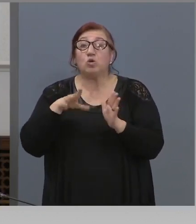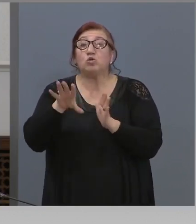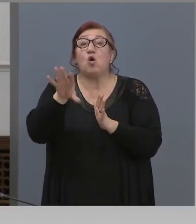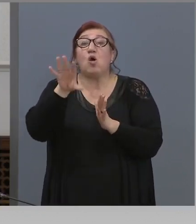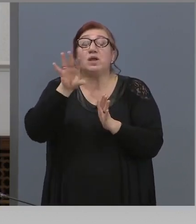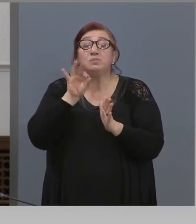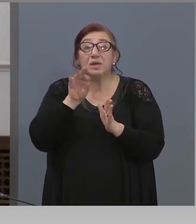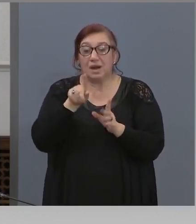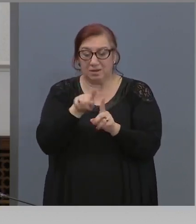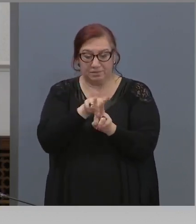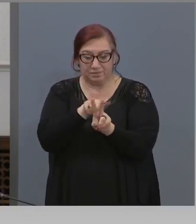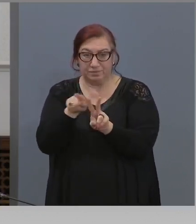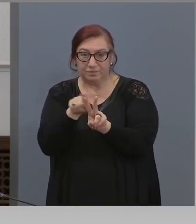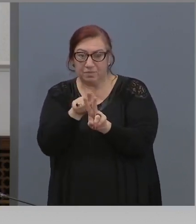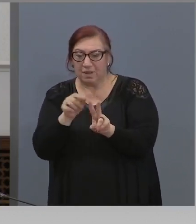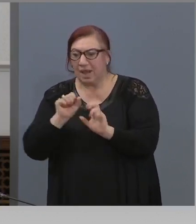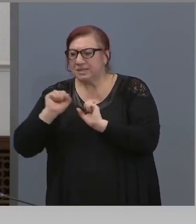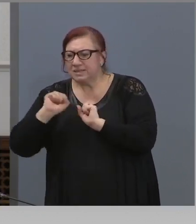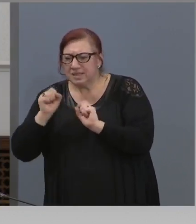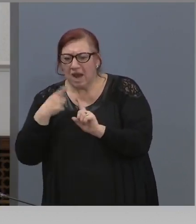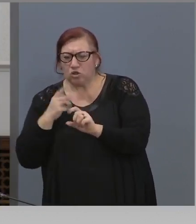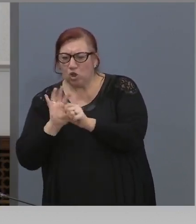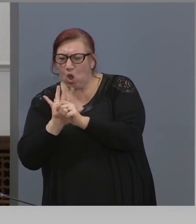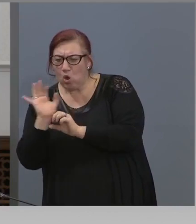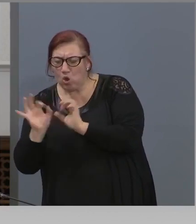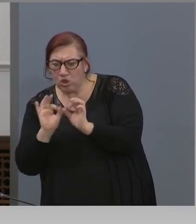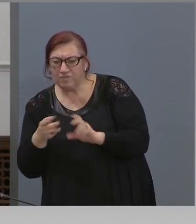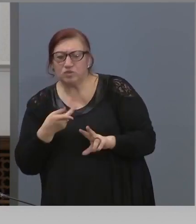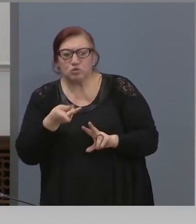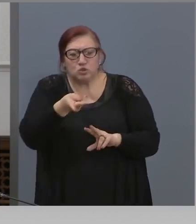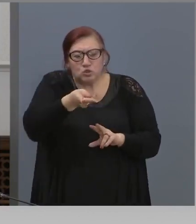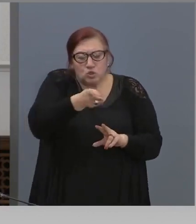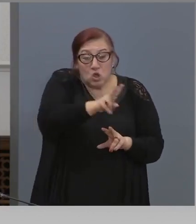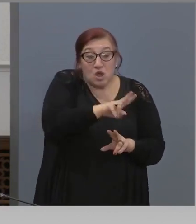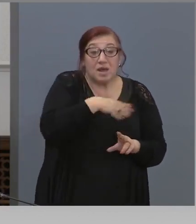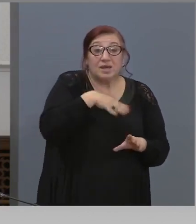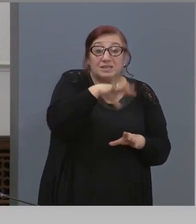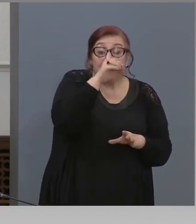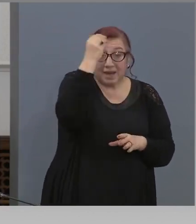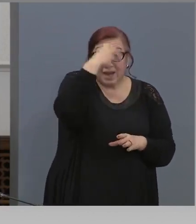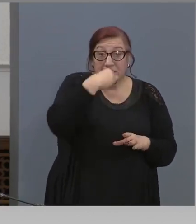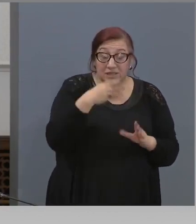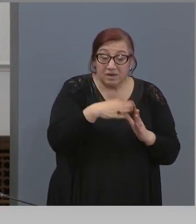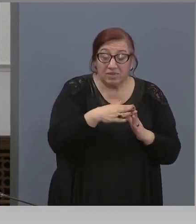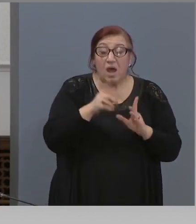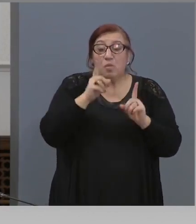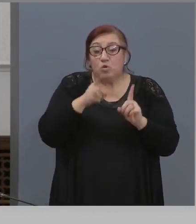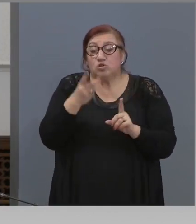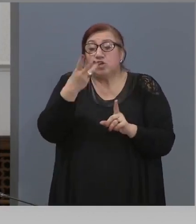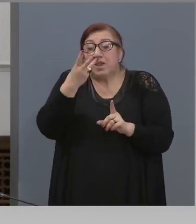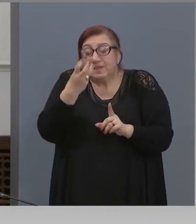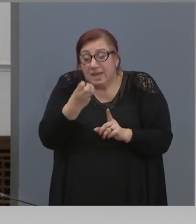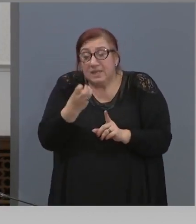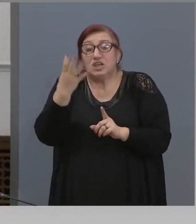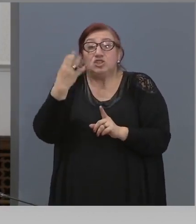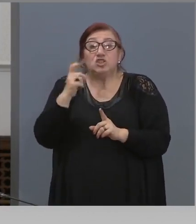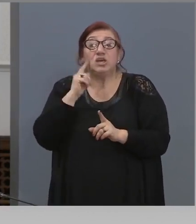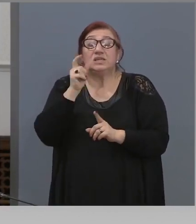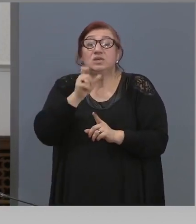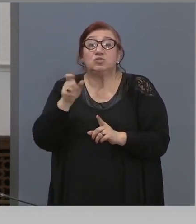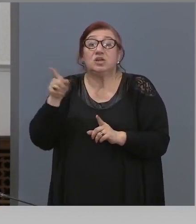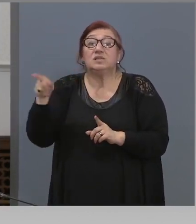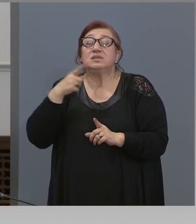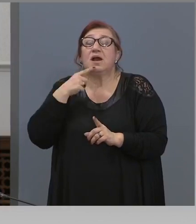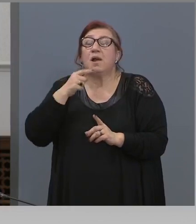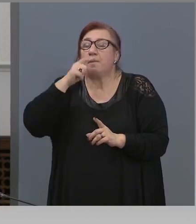унинието и тревожността в немалка група хора, да, може са 3-40 в един град, но това за